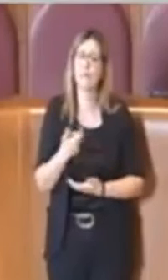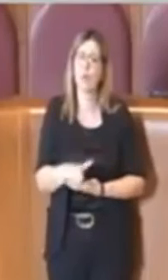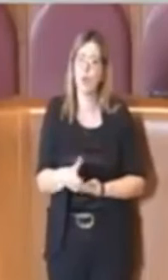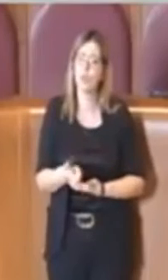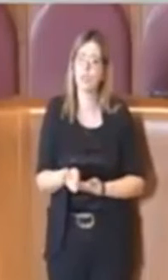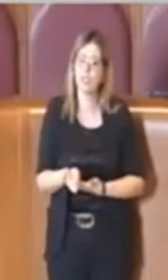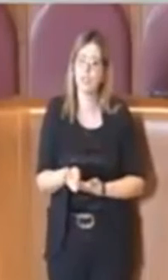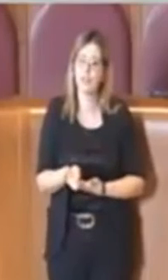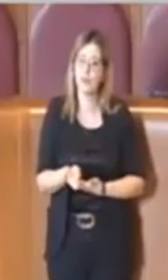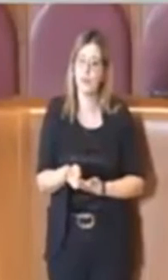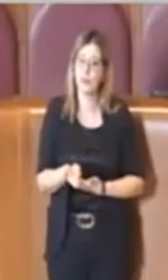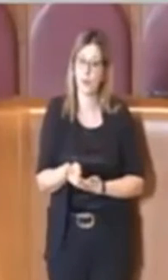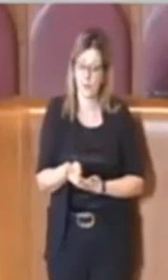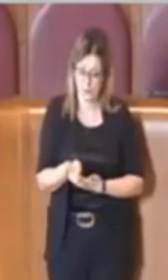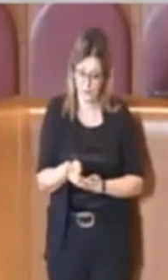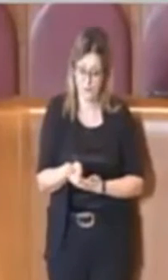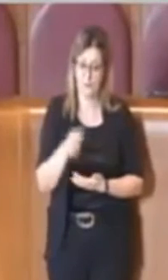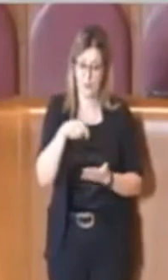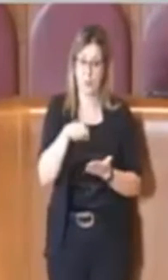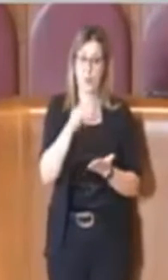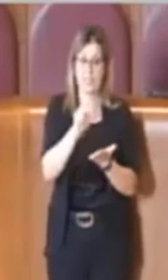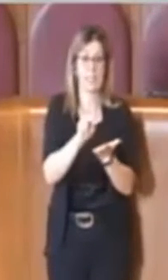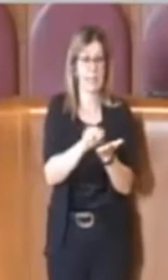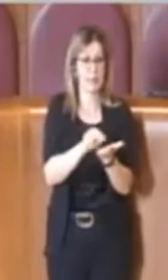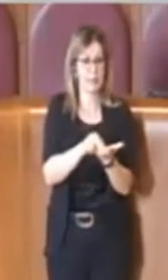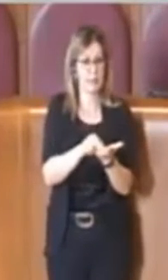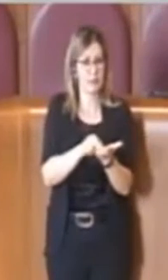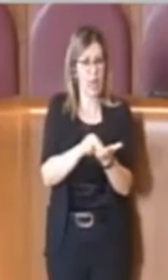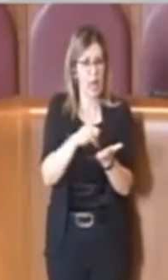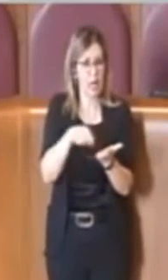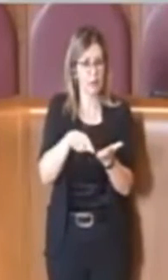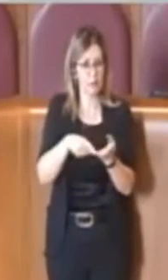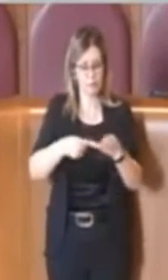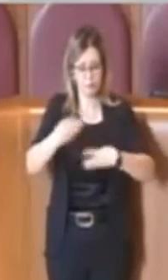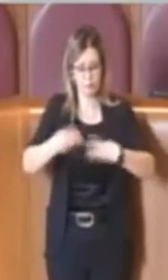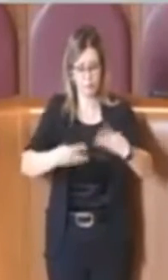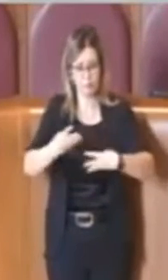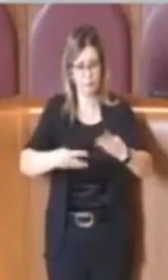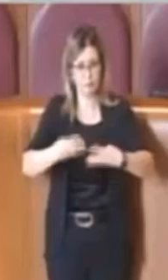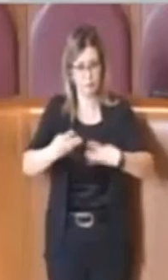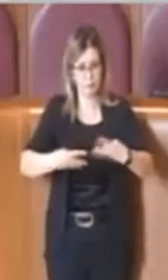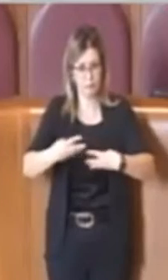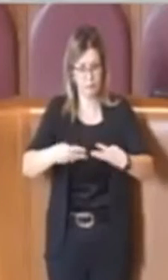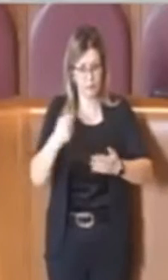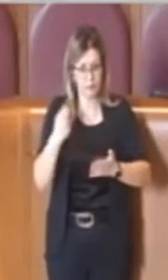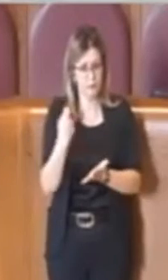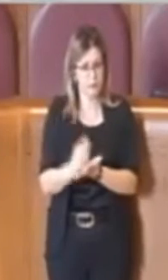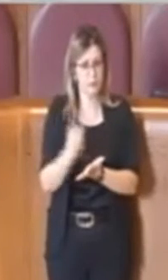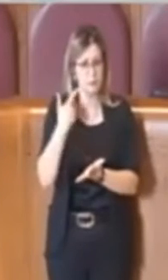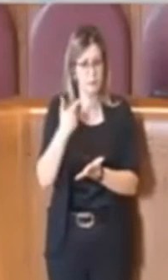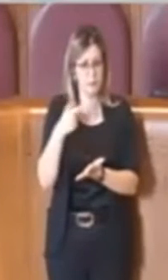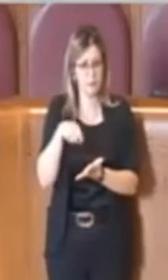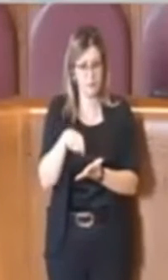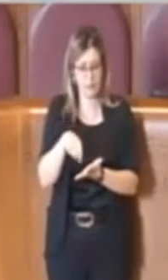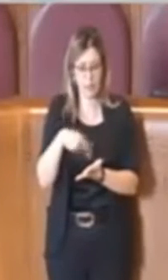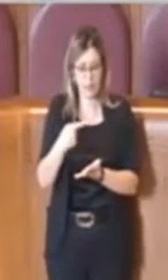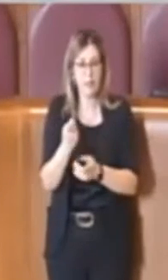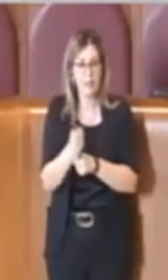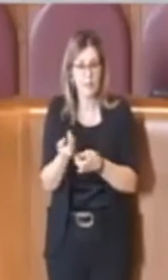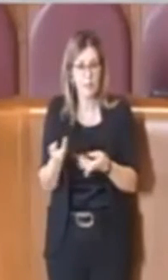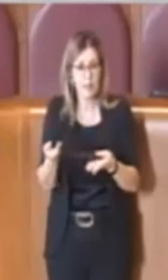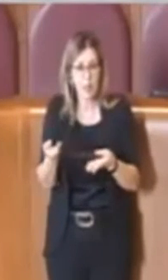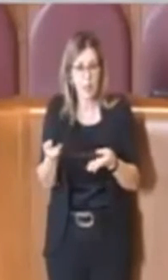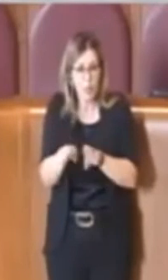essendo che questi sono i dati importanti, sono i dati su cui dobbiamo chiudere poi in equilibrio il